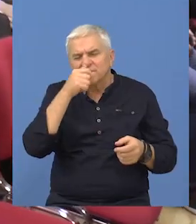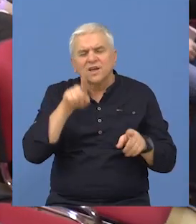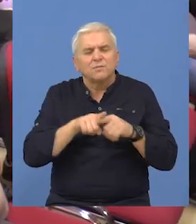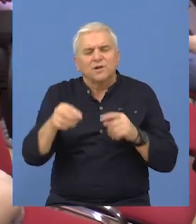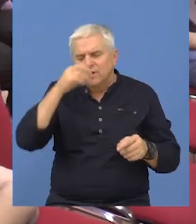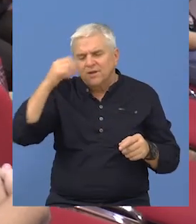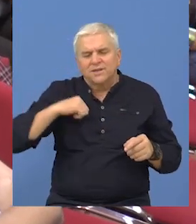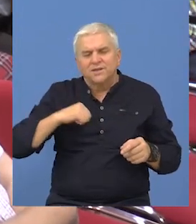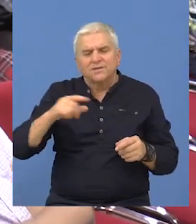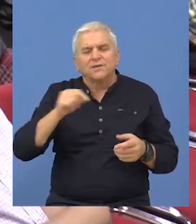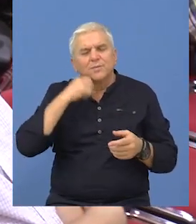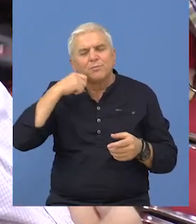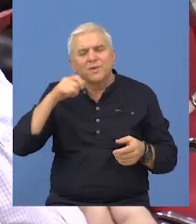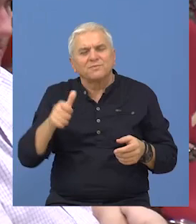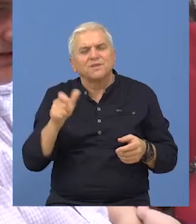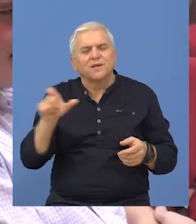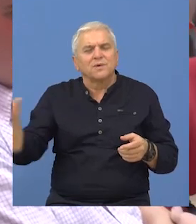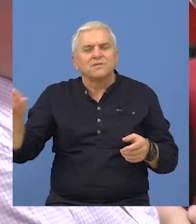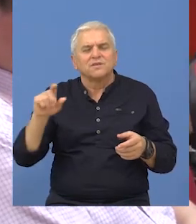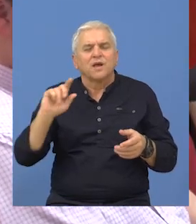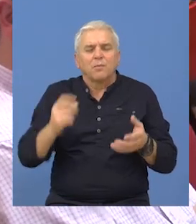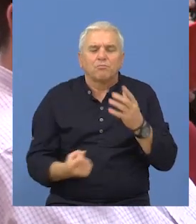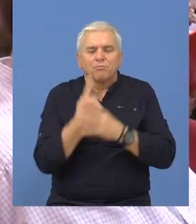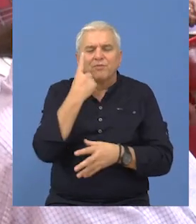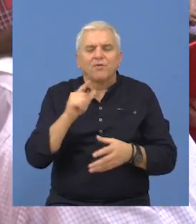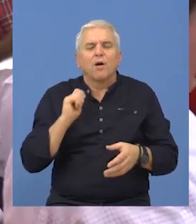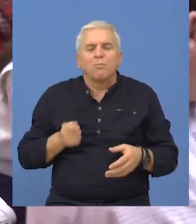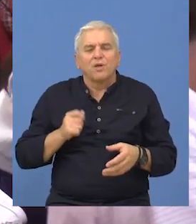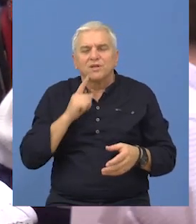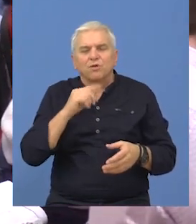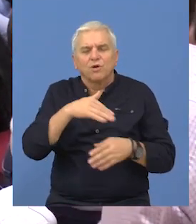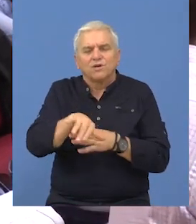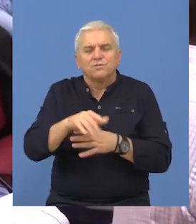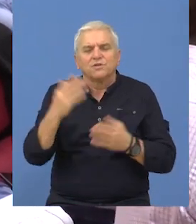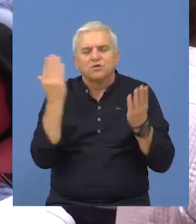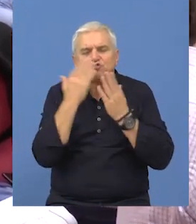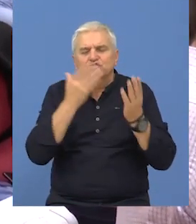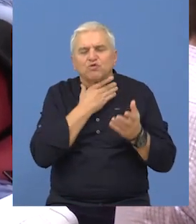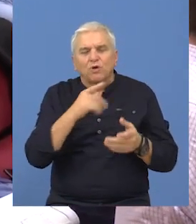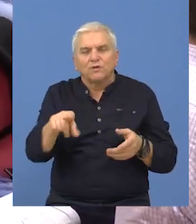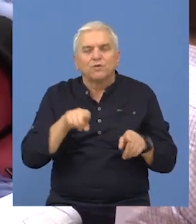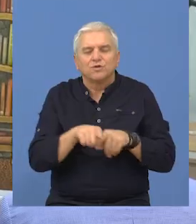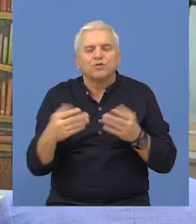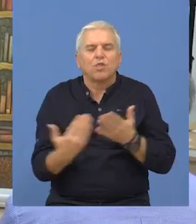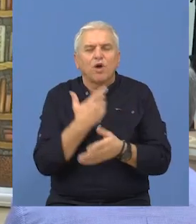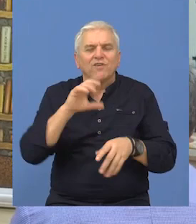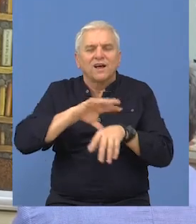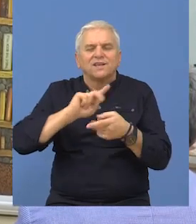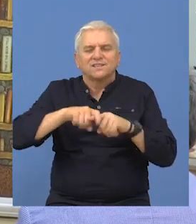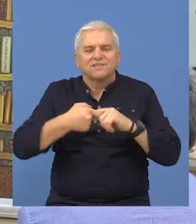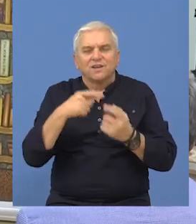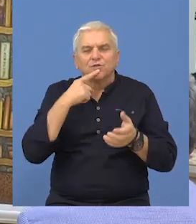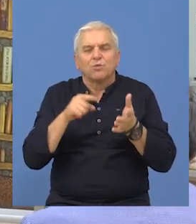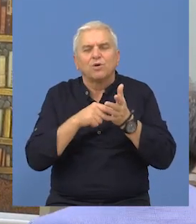bilo zanimljivo, to je da se u stihu jedne pesme pojavljuju policajci koji stoje ispred škole. Ovo je isto jedna nova stvar i to